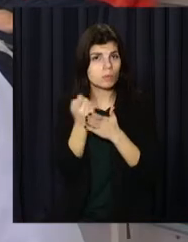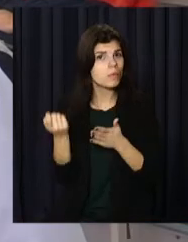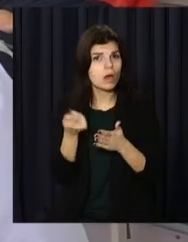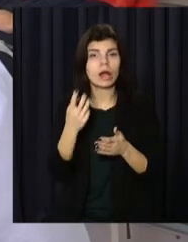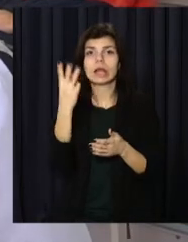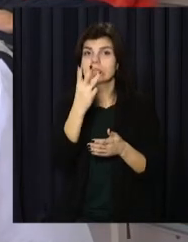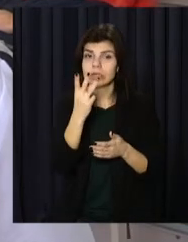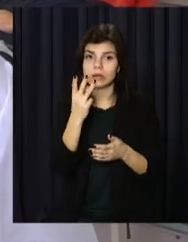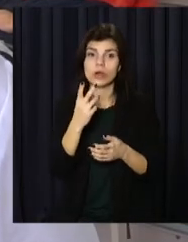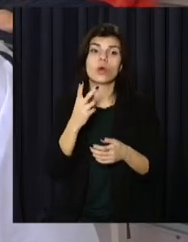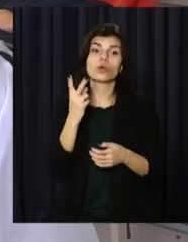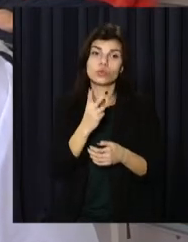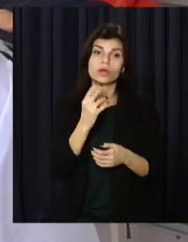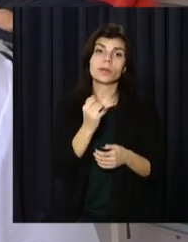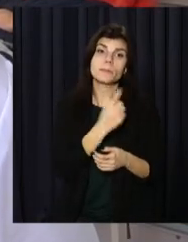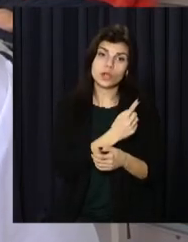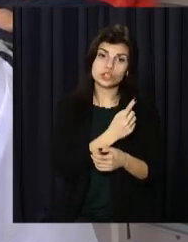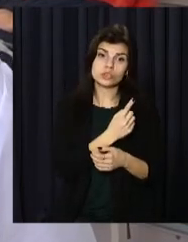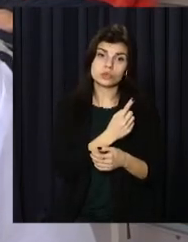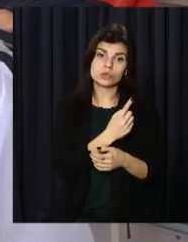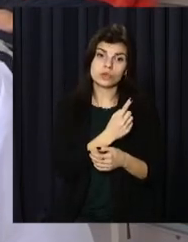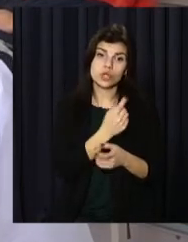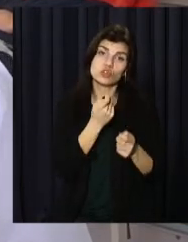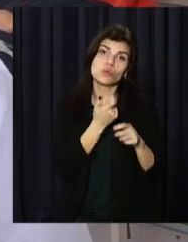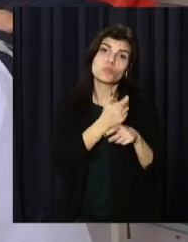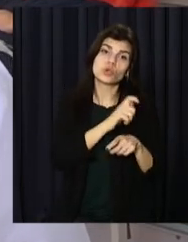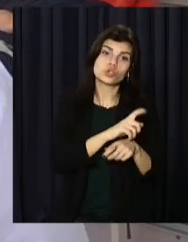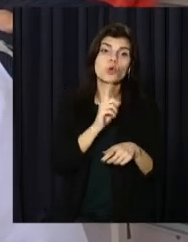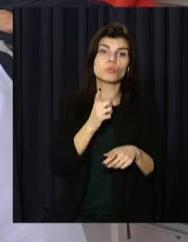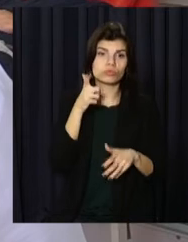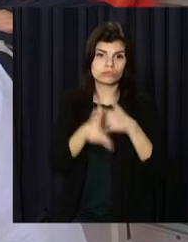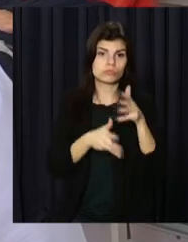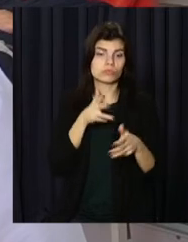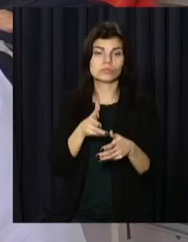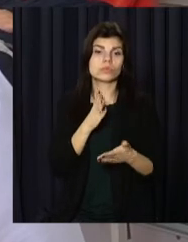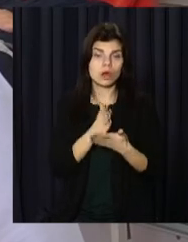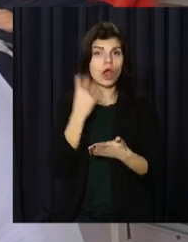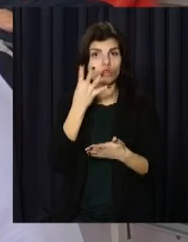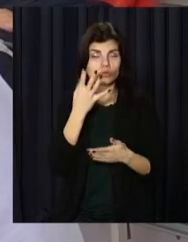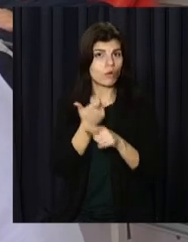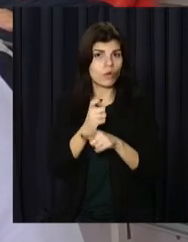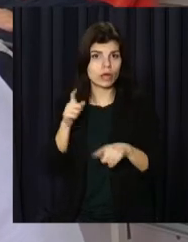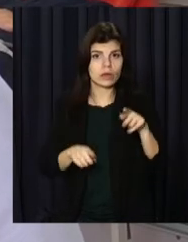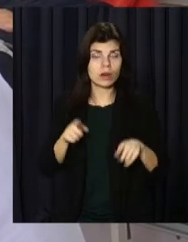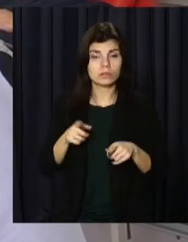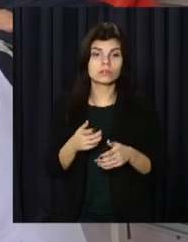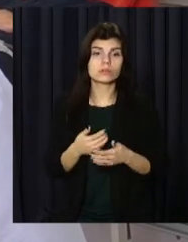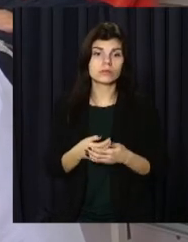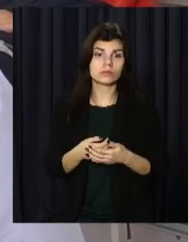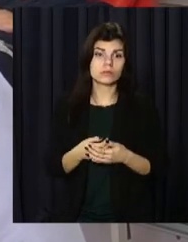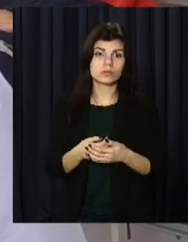третя, друга і перша. Трошки більше, тому що і кількість